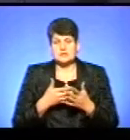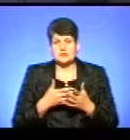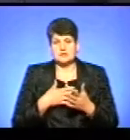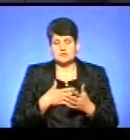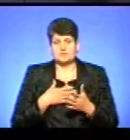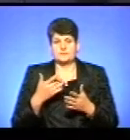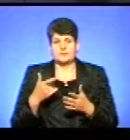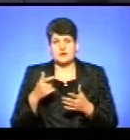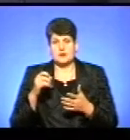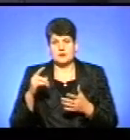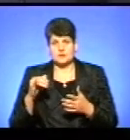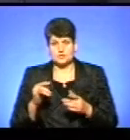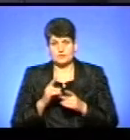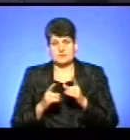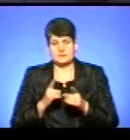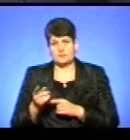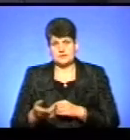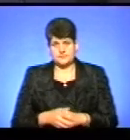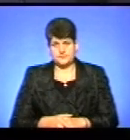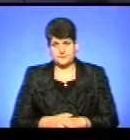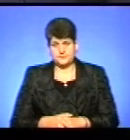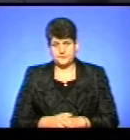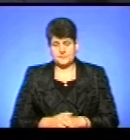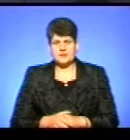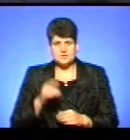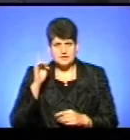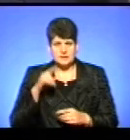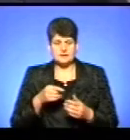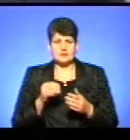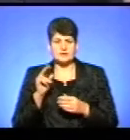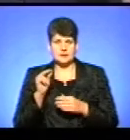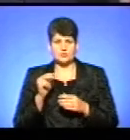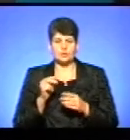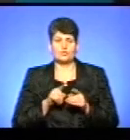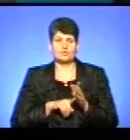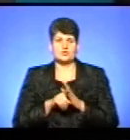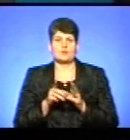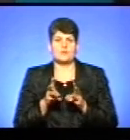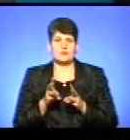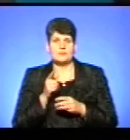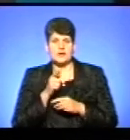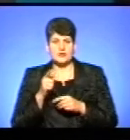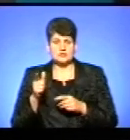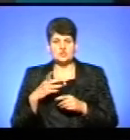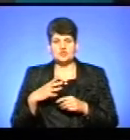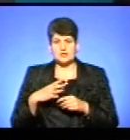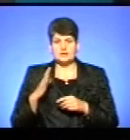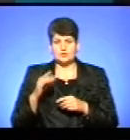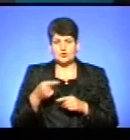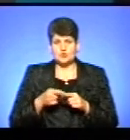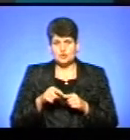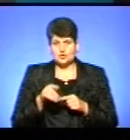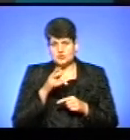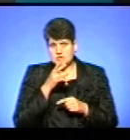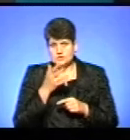як вартість природнього газу зміниться. Чи відома дата початку опалювального періоду? Чи чекатимете цього часу, поки